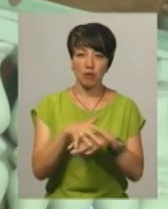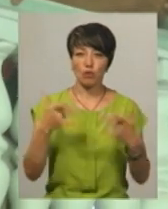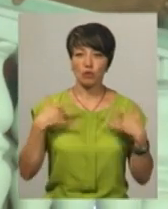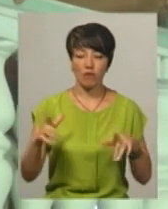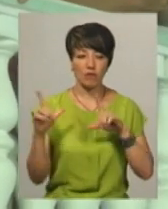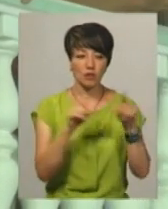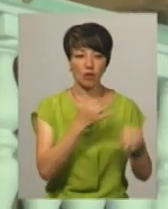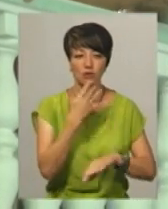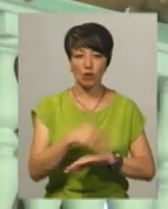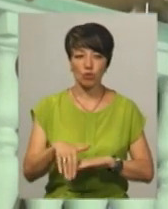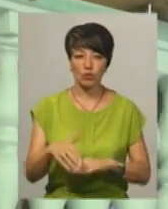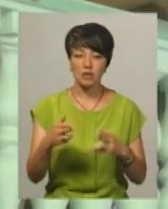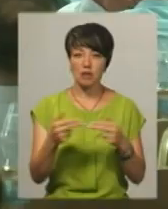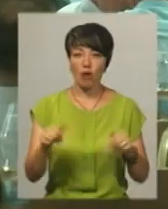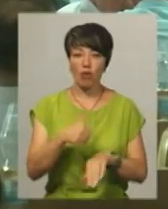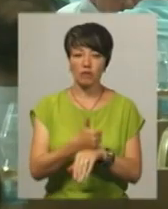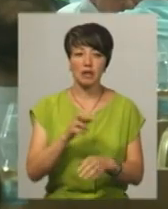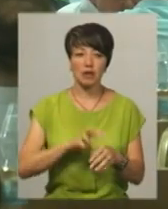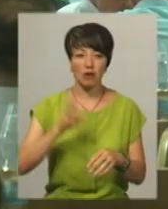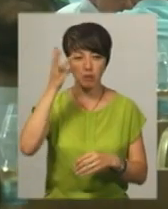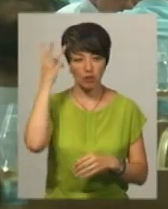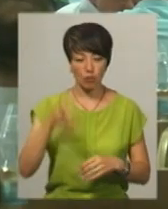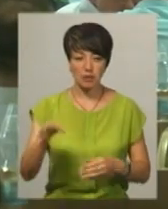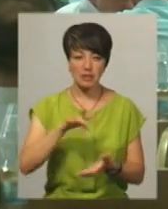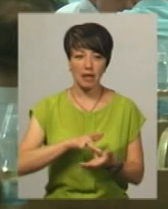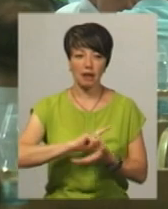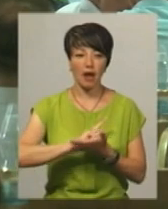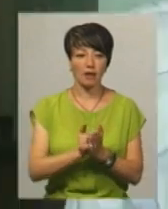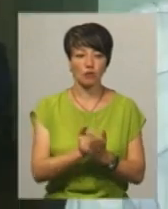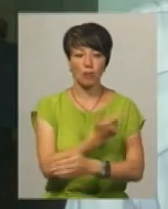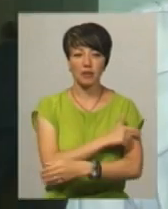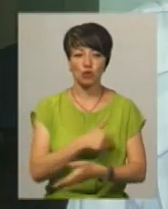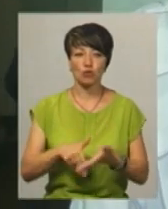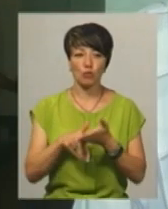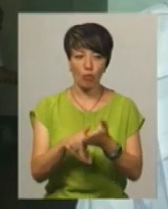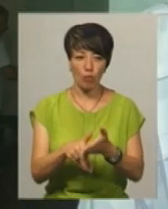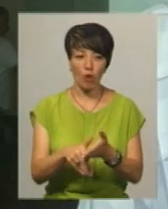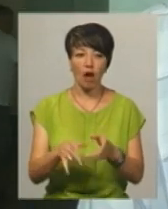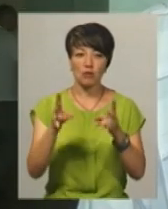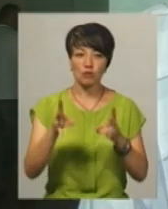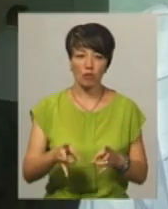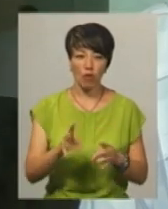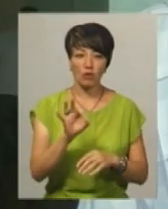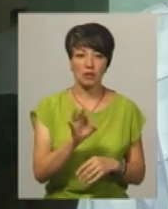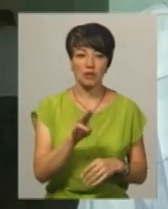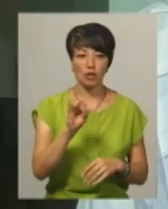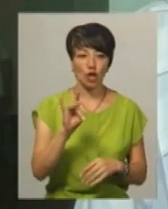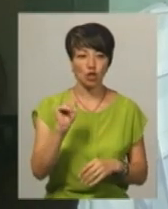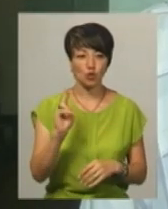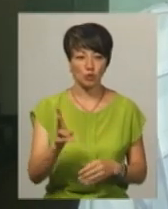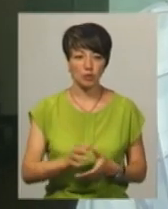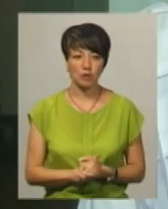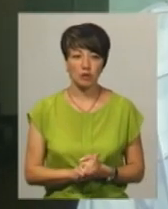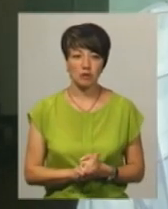виїжджають за кордон, зізнається головний лікар Хмельницького обласного центру екстреної медичної допомоги та катастрофи Олександр Терещук.